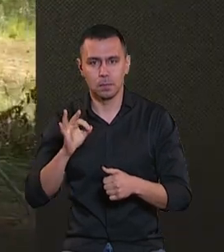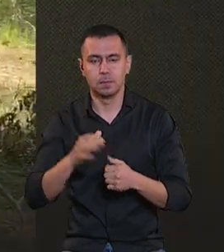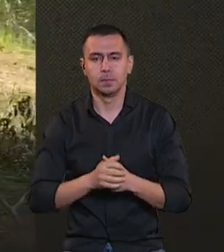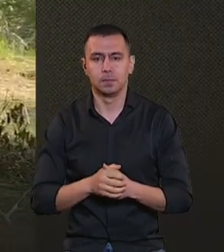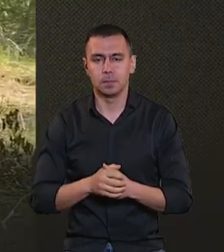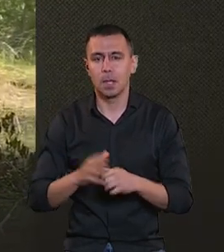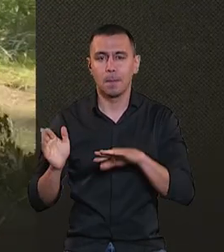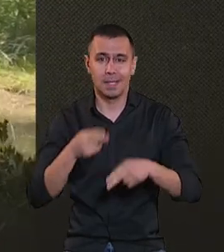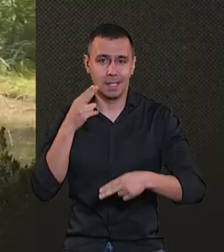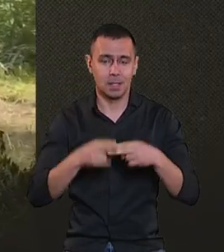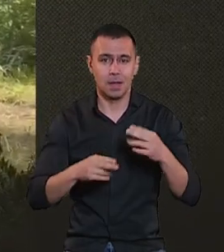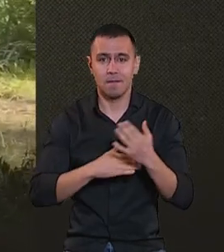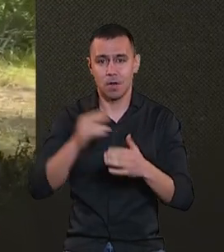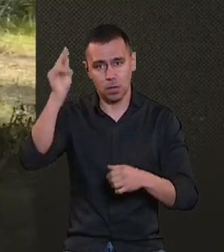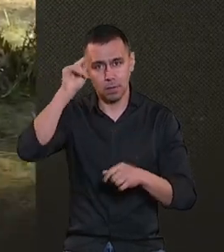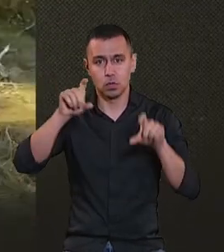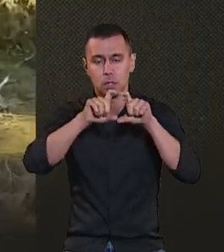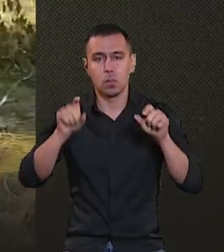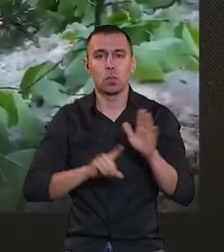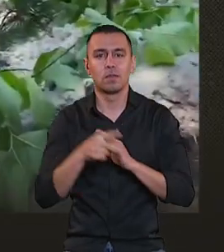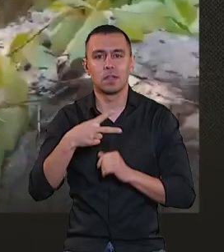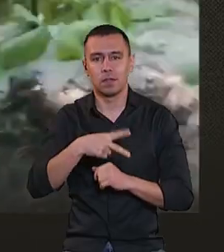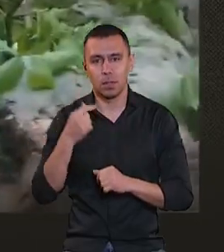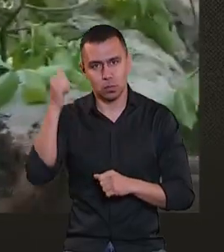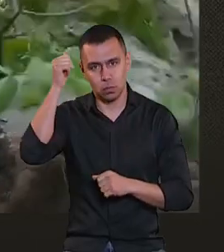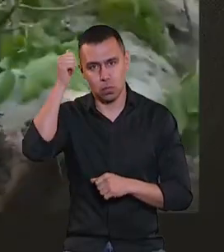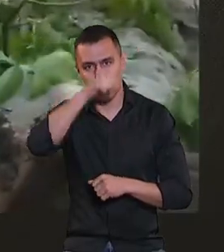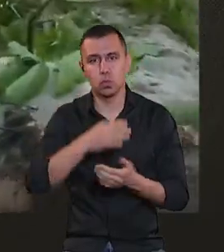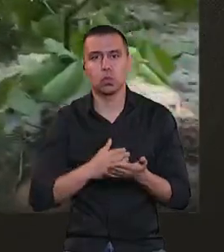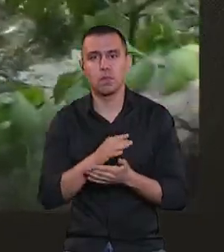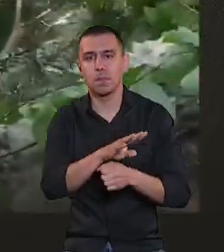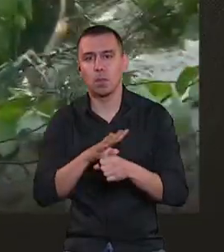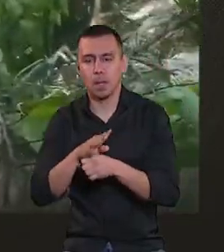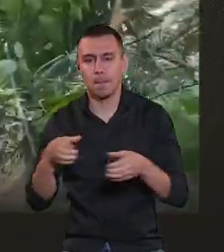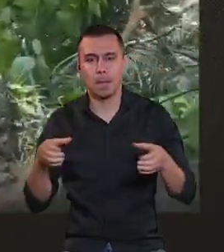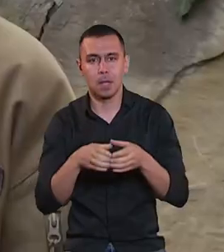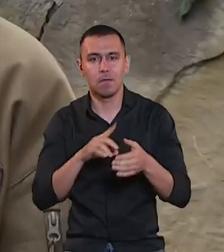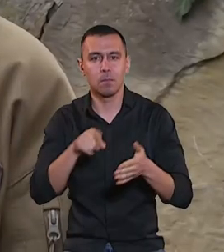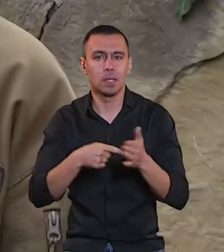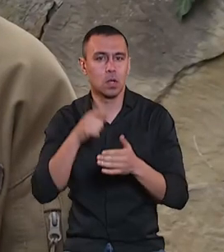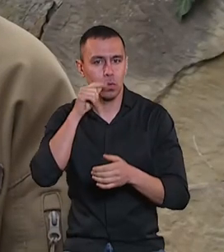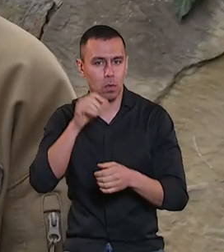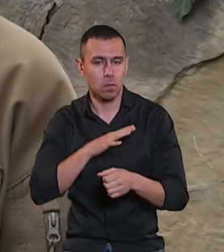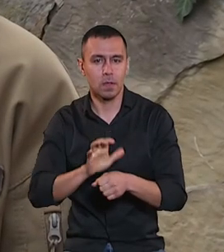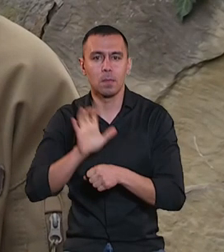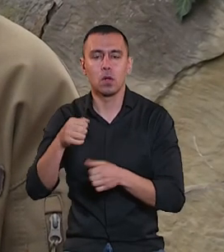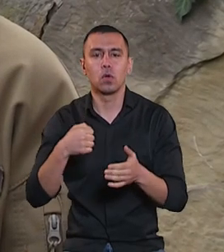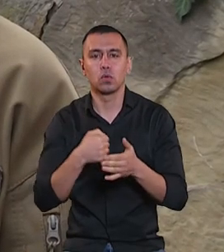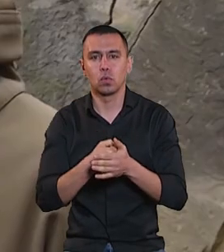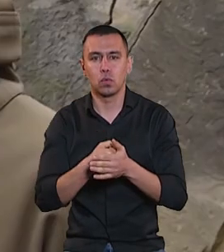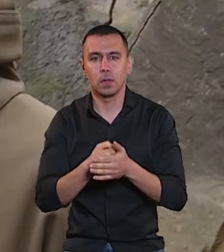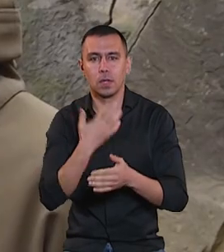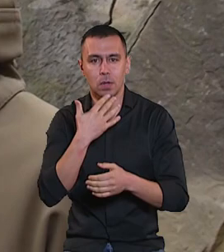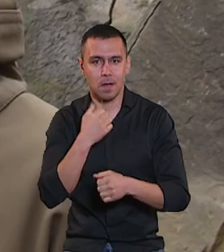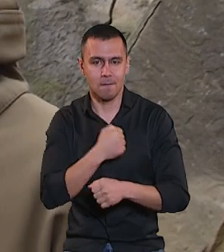артилерії. Після закінчення вишу, розповідає, з 2021-го служив імені метри Бетреї у Слов'янську. Був направлений до лавної сільної гвардії